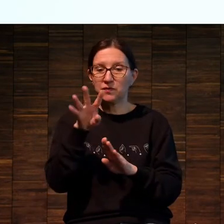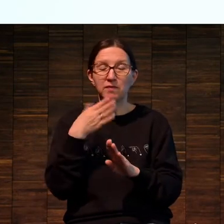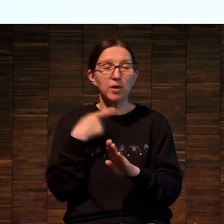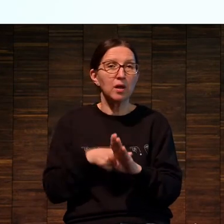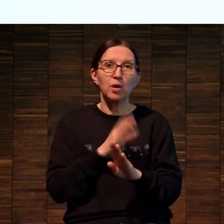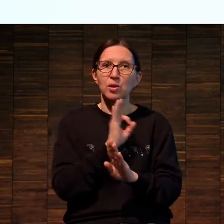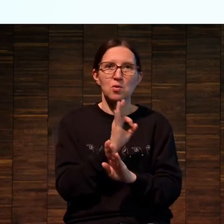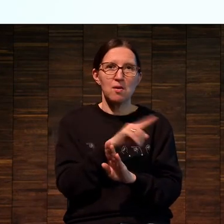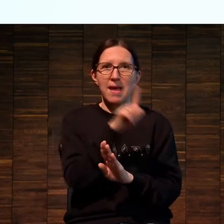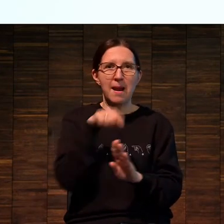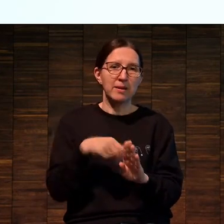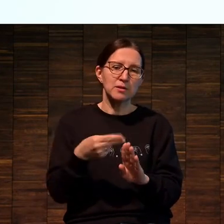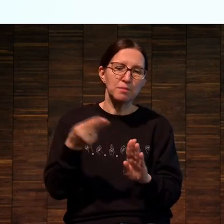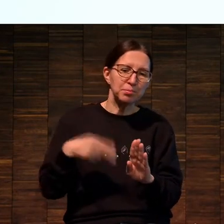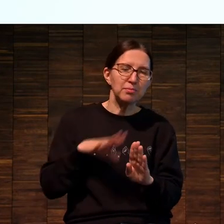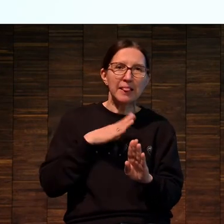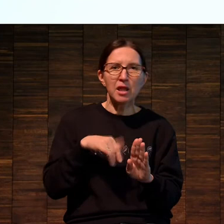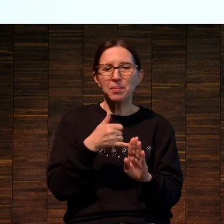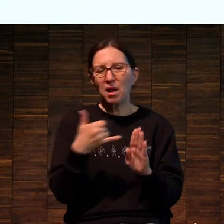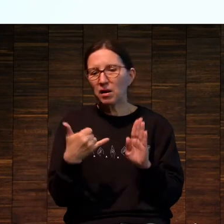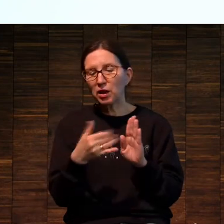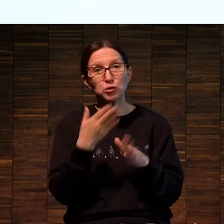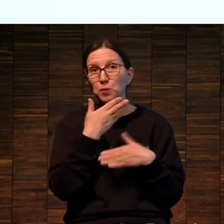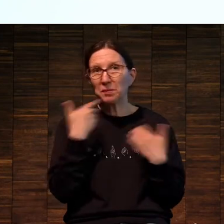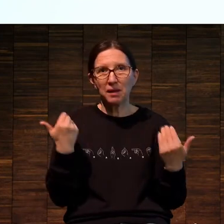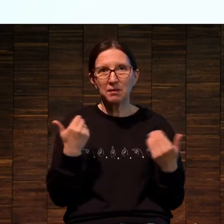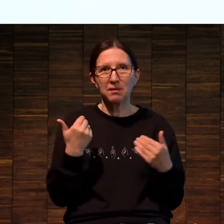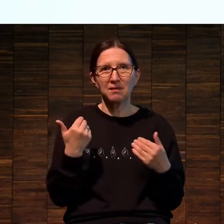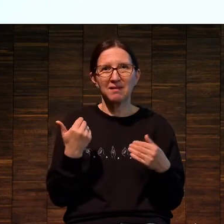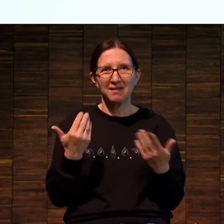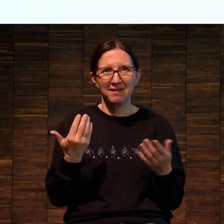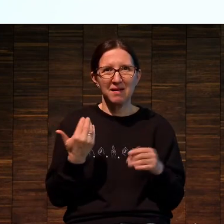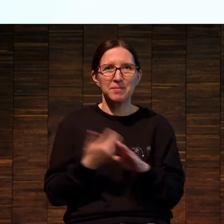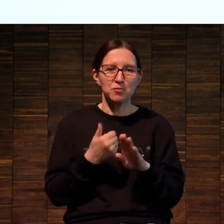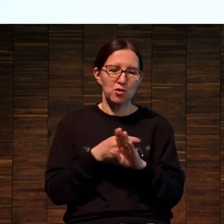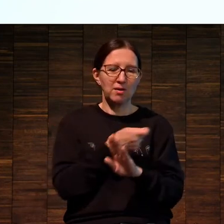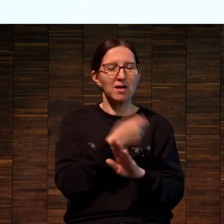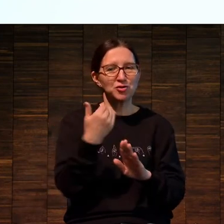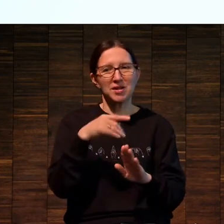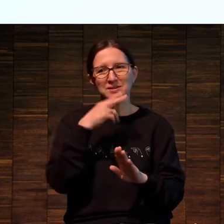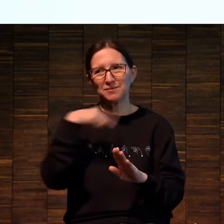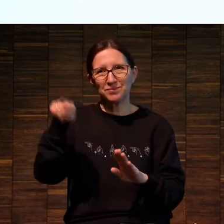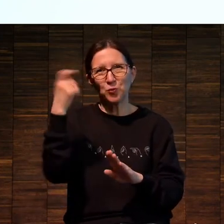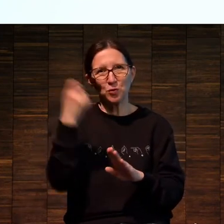не увидим ни одного листа, подписанного карандашиком, вот как сейчас положено, с проставленной сигнатурой.